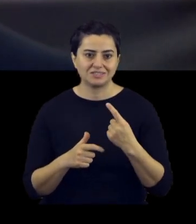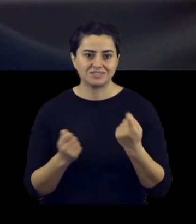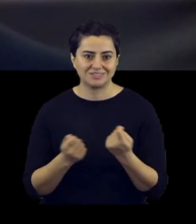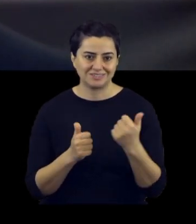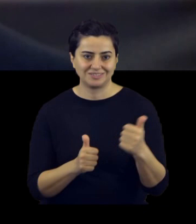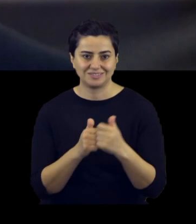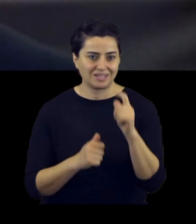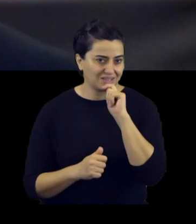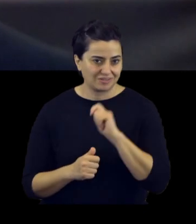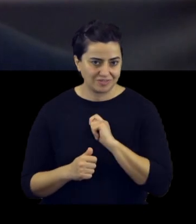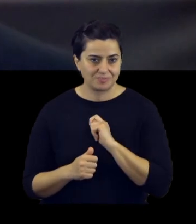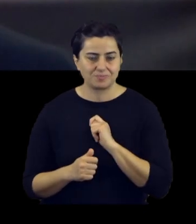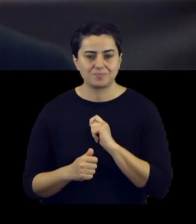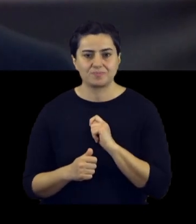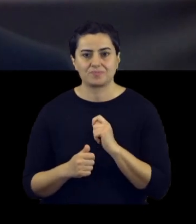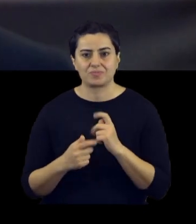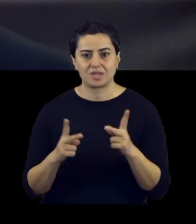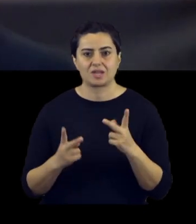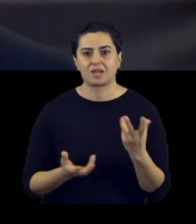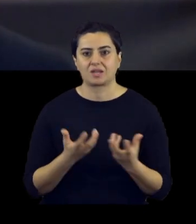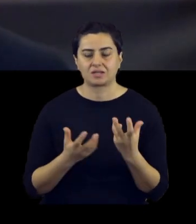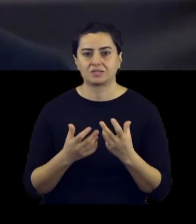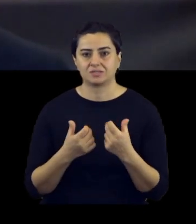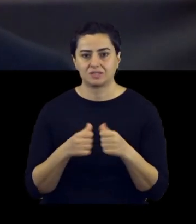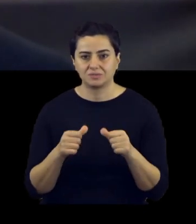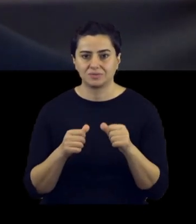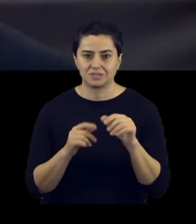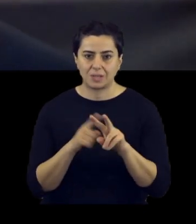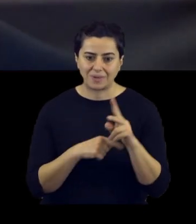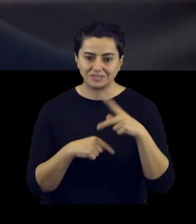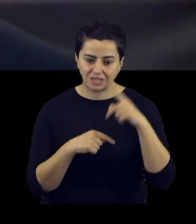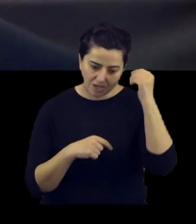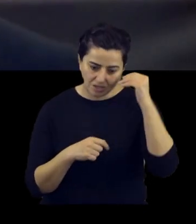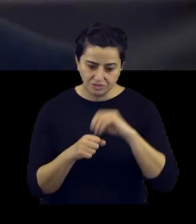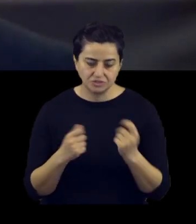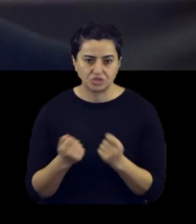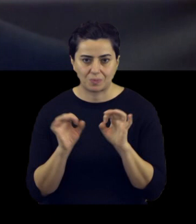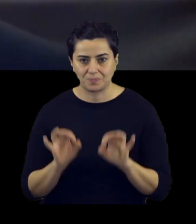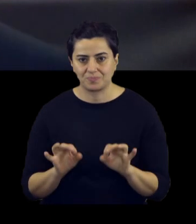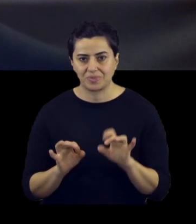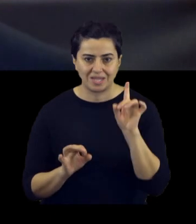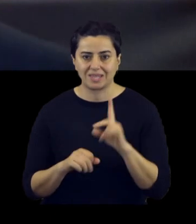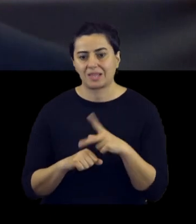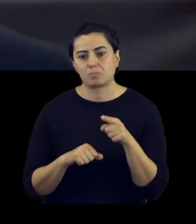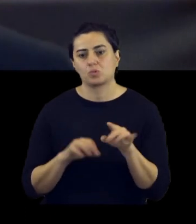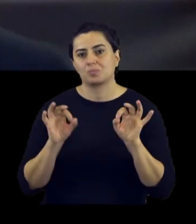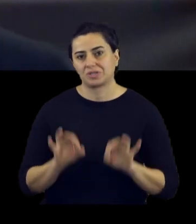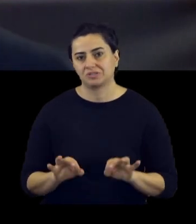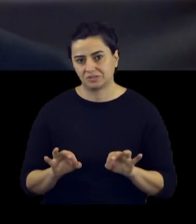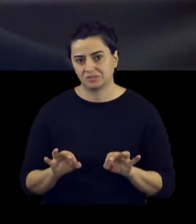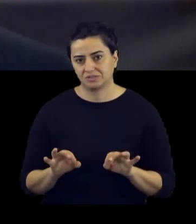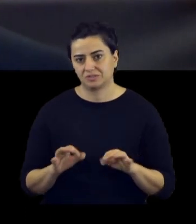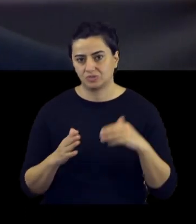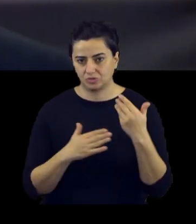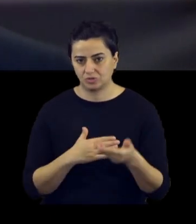aslında tamamen açık kaynaklı yazılımlar ve yapay zeka hakkında çalışmaya başladım. Ve ilk tecrübem böyle oldu.